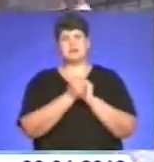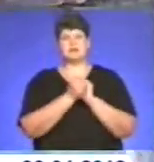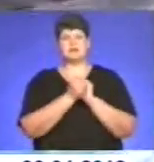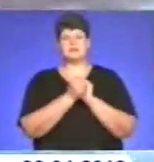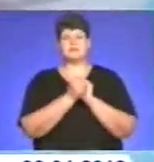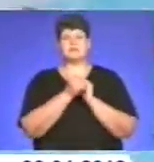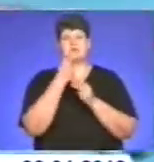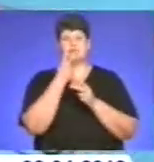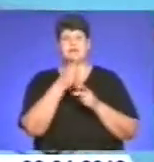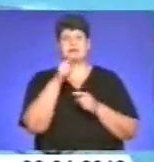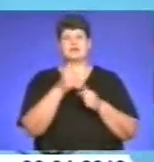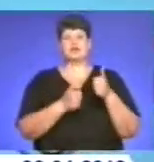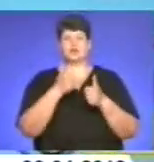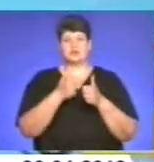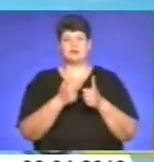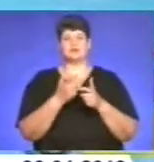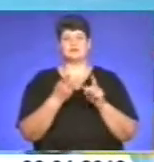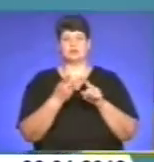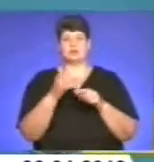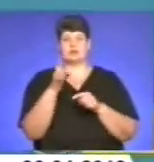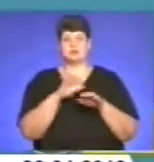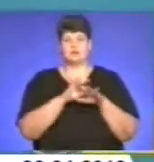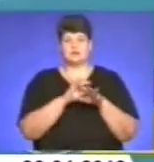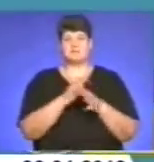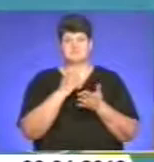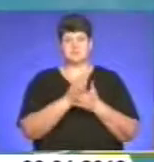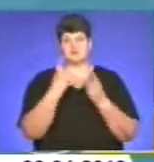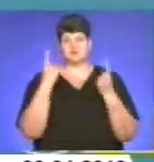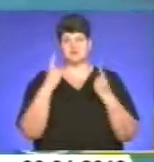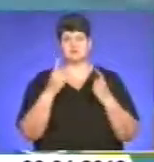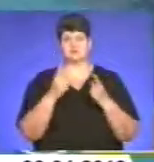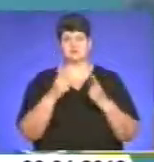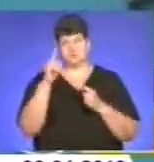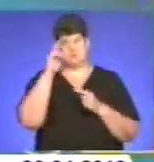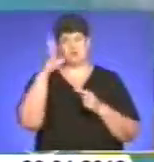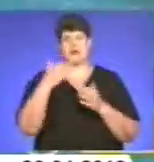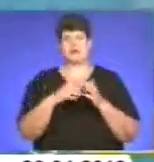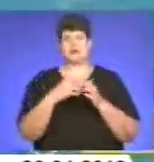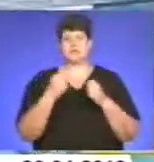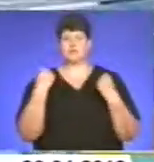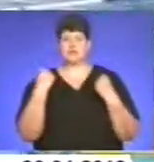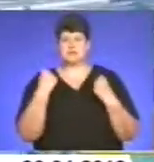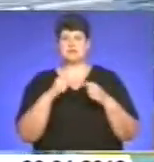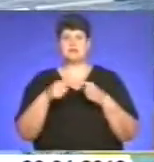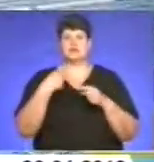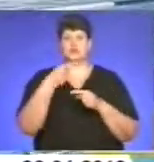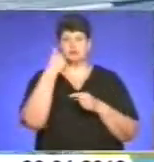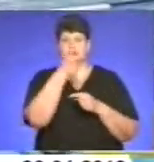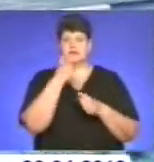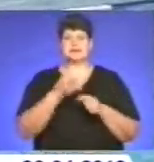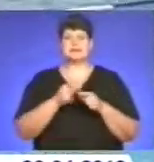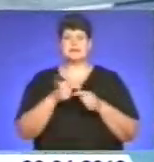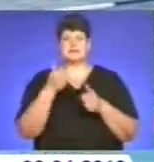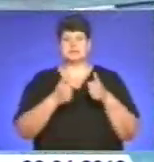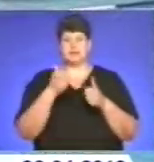на те, що турніг проводиться вдруге, він користується чималою популярністю серед юних спортсменів. Вже наступного року ці змагання на воді можуть